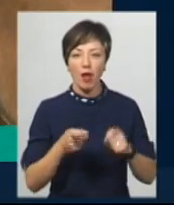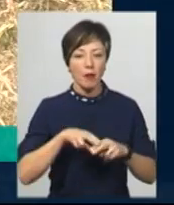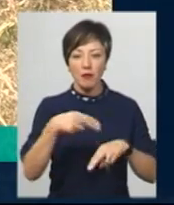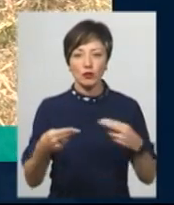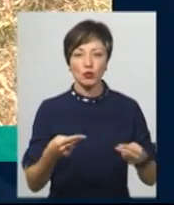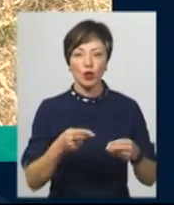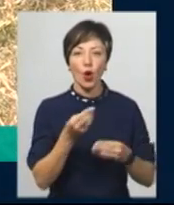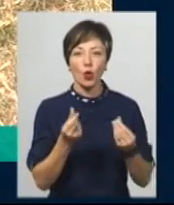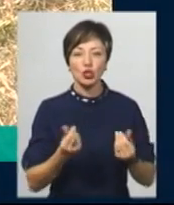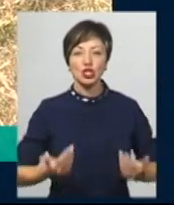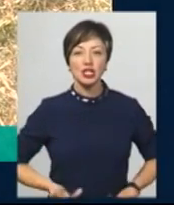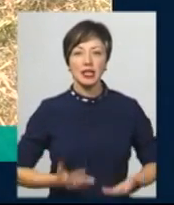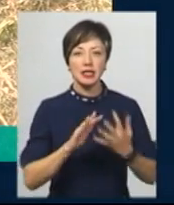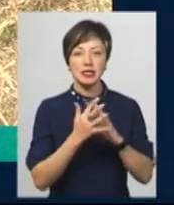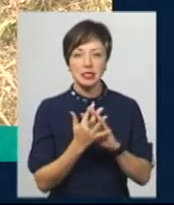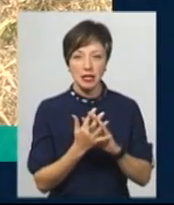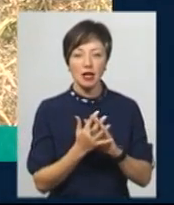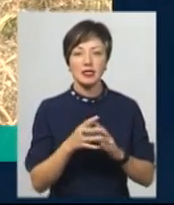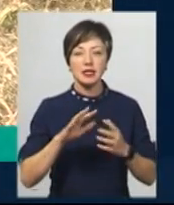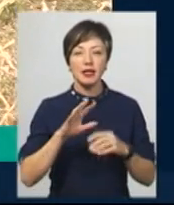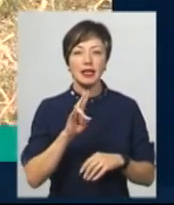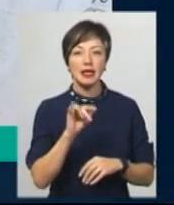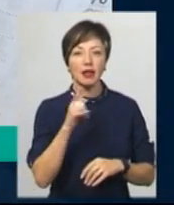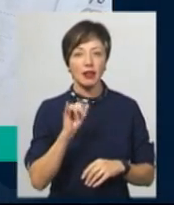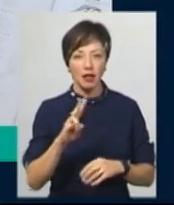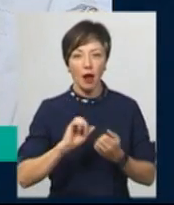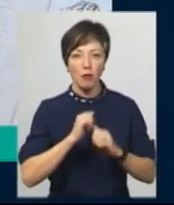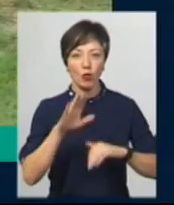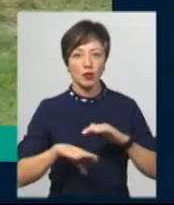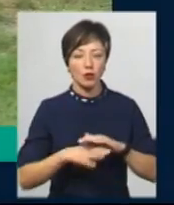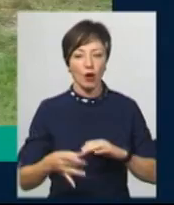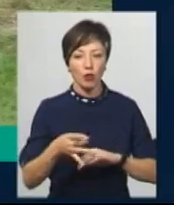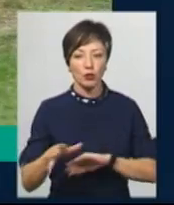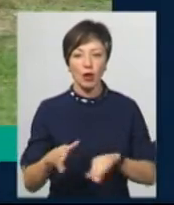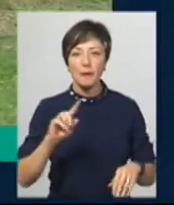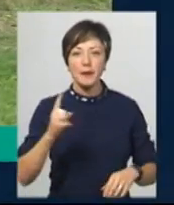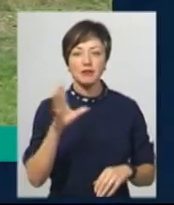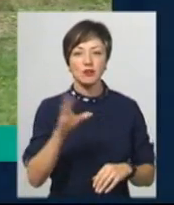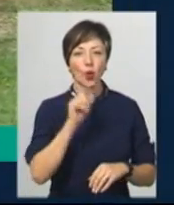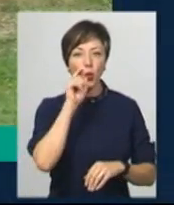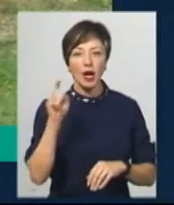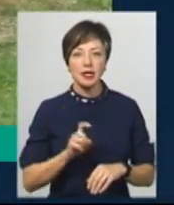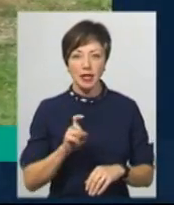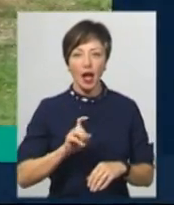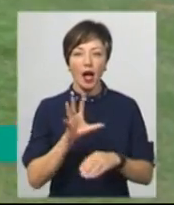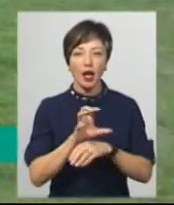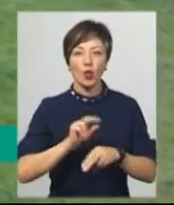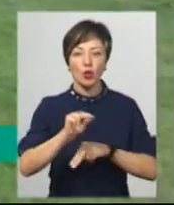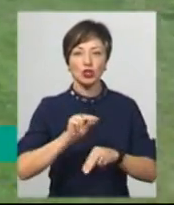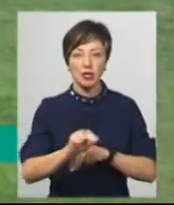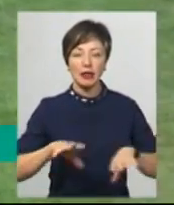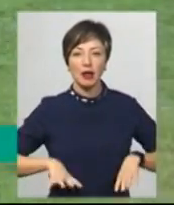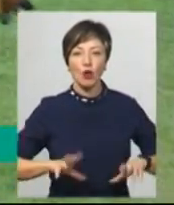жителям сіл Залісся, Друге та Думан підприємця села Нігін Кам'янець-Подільського району. Перший всеукраїнський міжвідувачий кінологічний тренінг